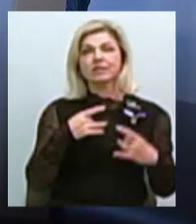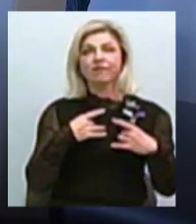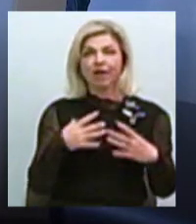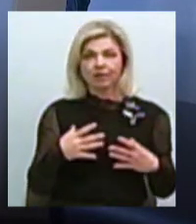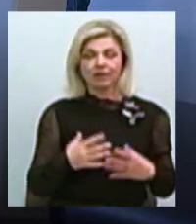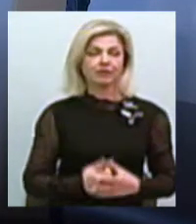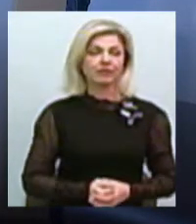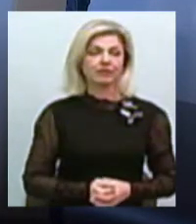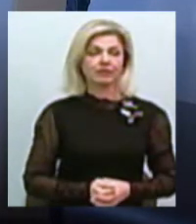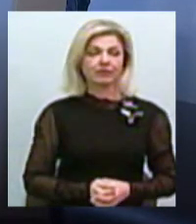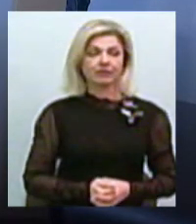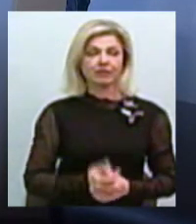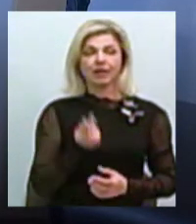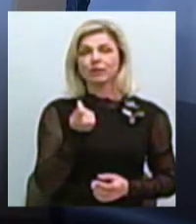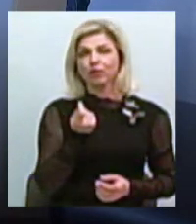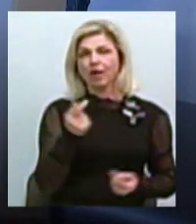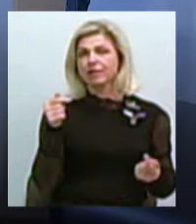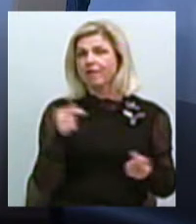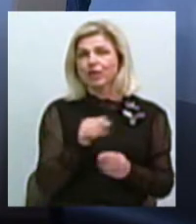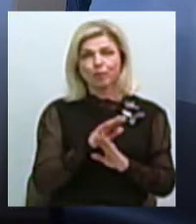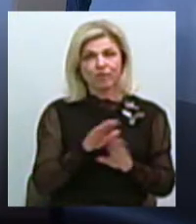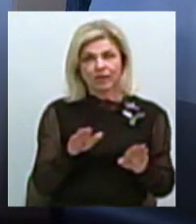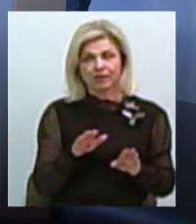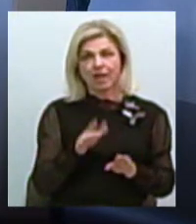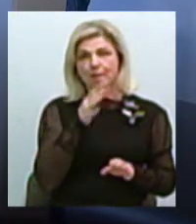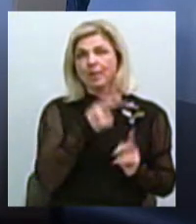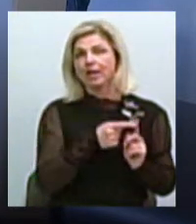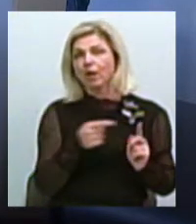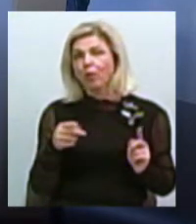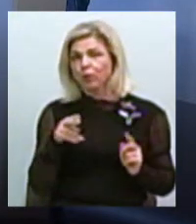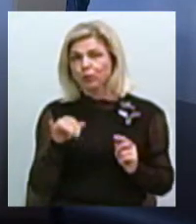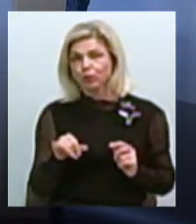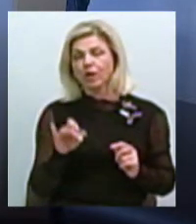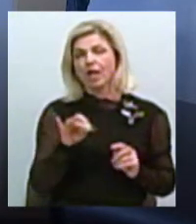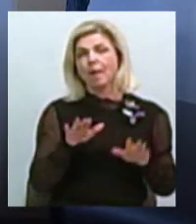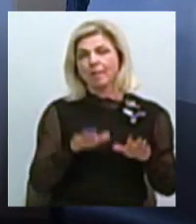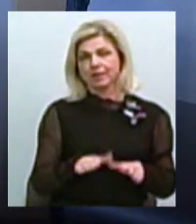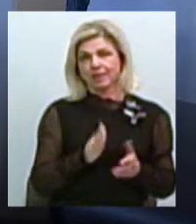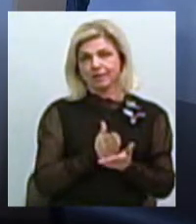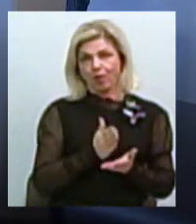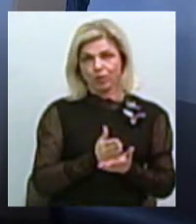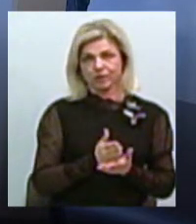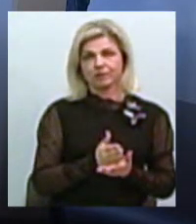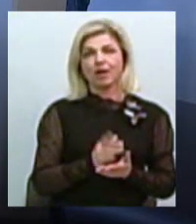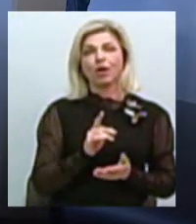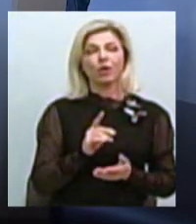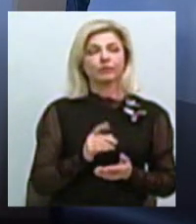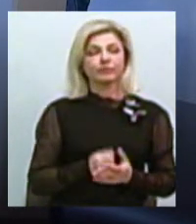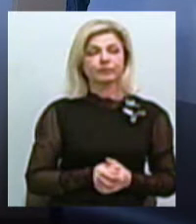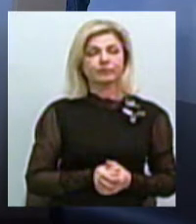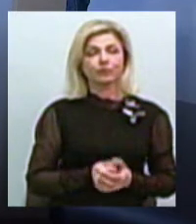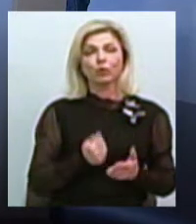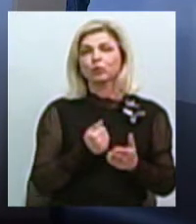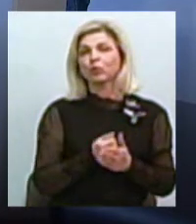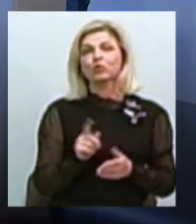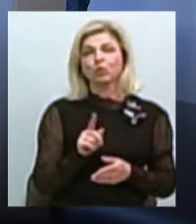трохи не відповідає і періоду, і місцезнаходженню нашому. До чого?